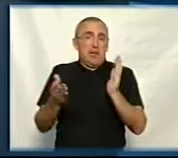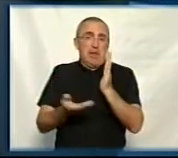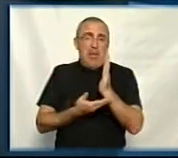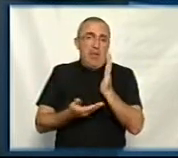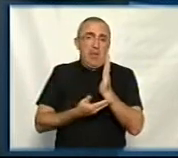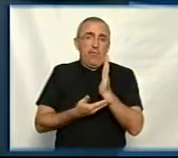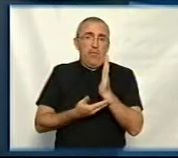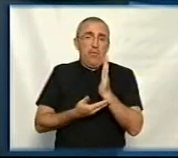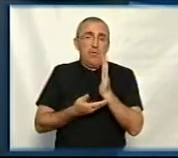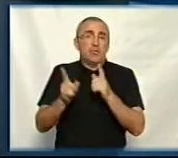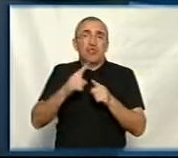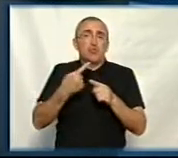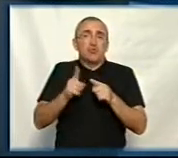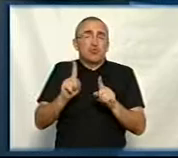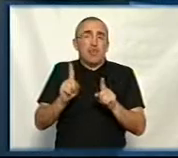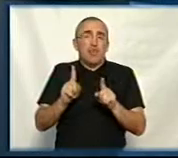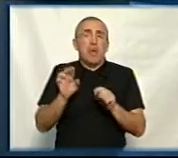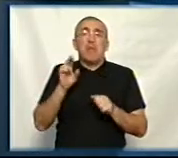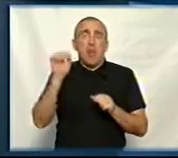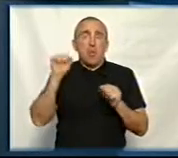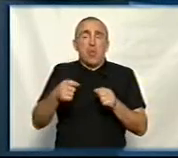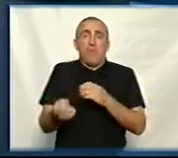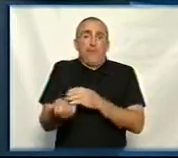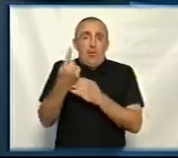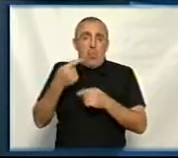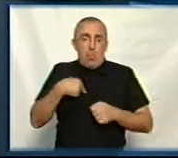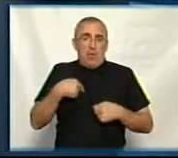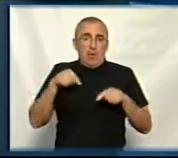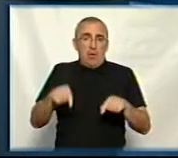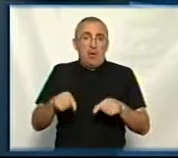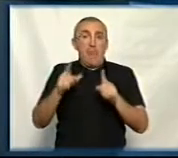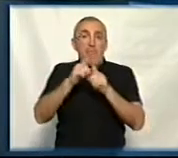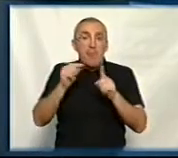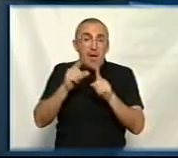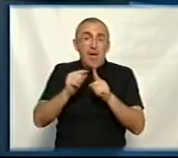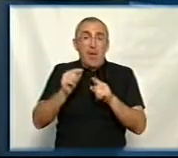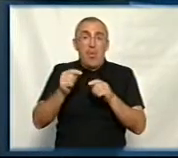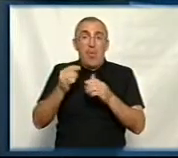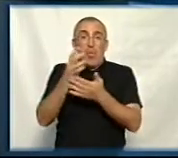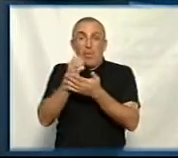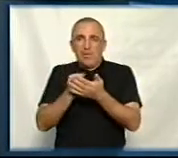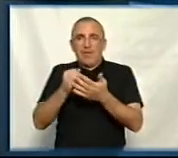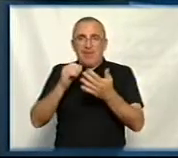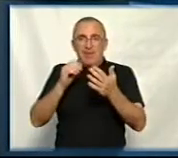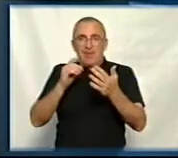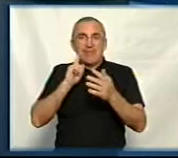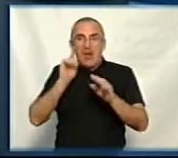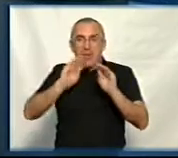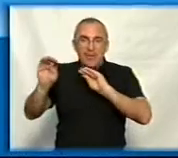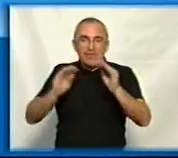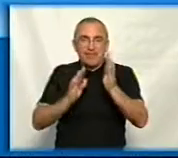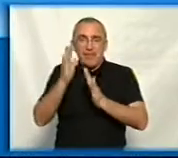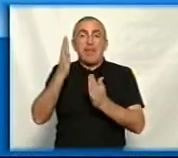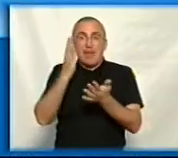це щось таке, я не знаю, як воно виникло в нас. Навіть в правилах тих самих утримання зелених насаджень прописано, що, так,